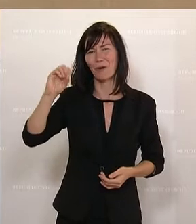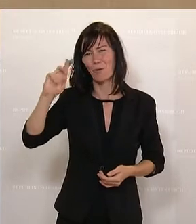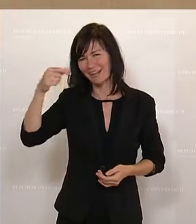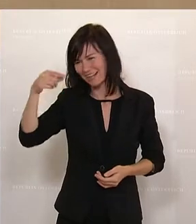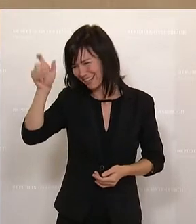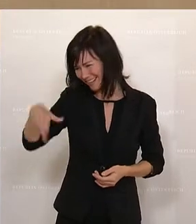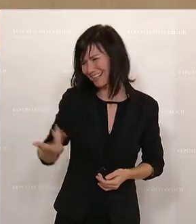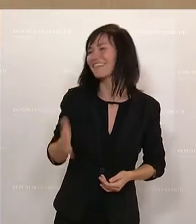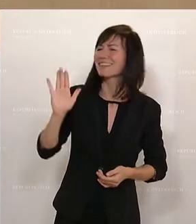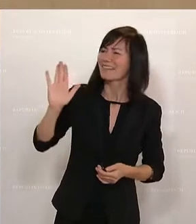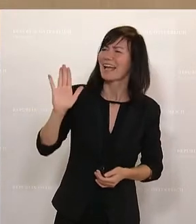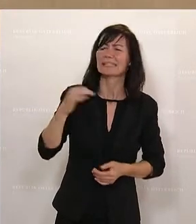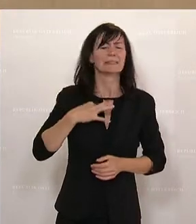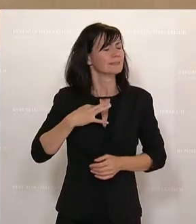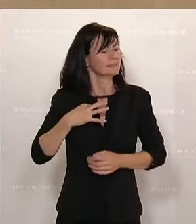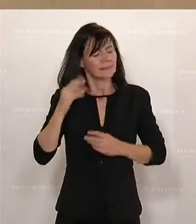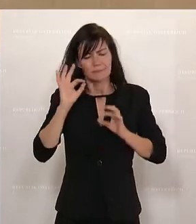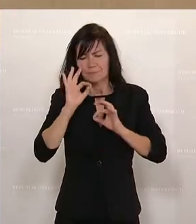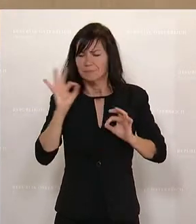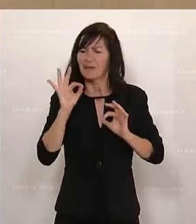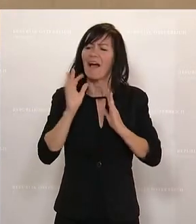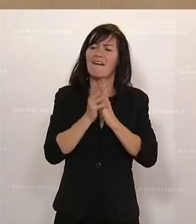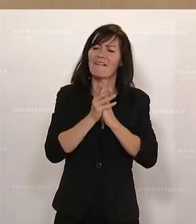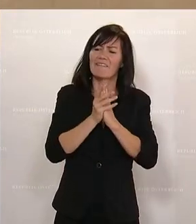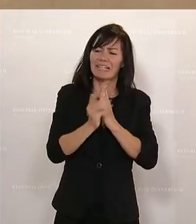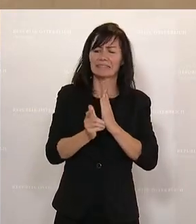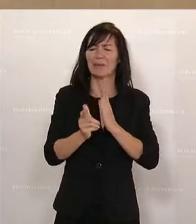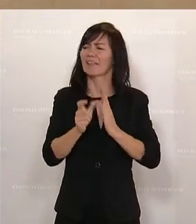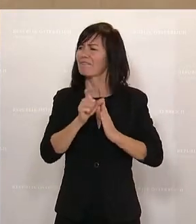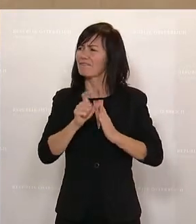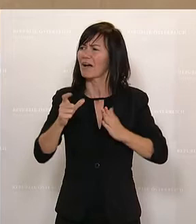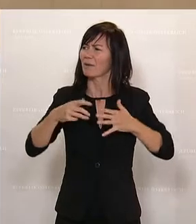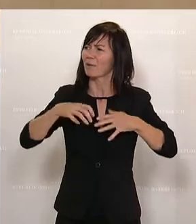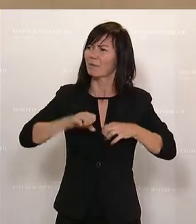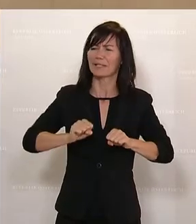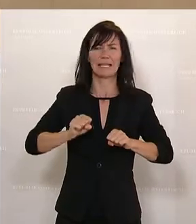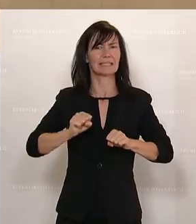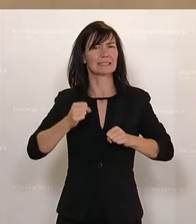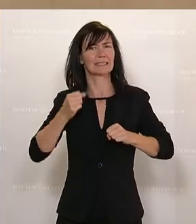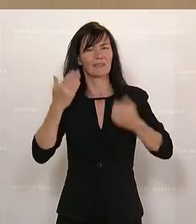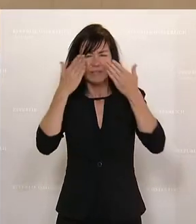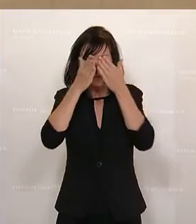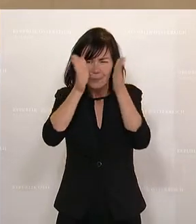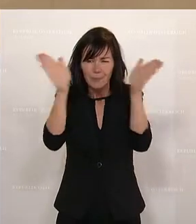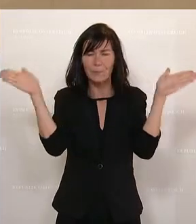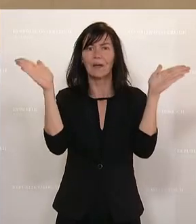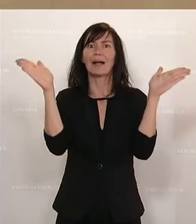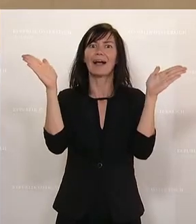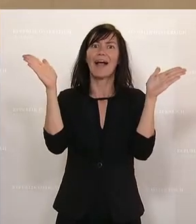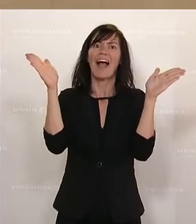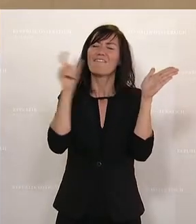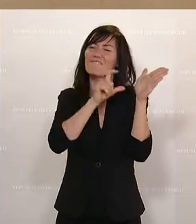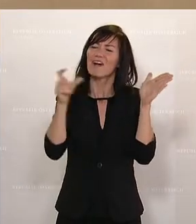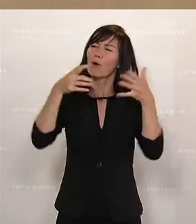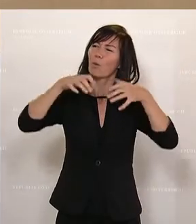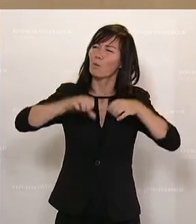deine grenzenlose Fachkompetenz, dein Engagement und dein Verhandlungsgeschick und auch insbesondere dein Tiroler Schmäh